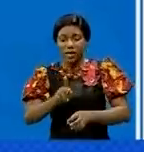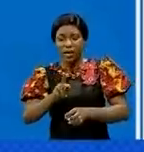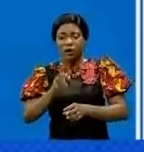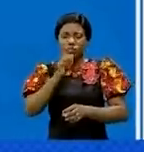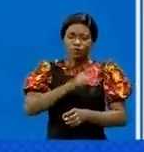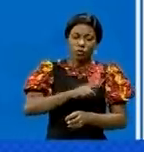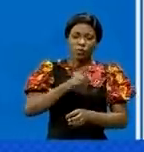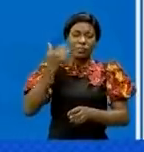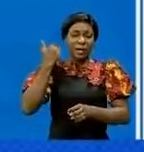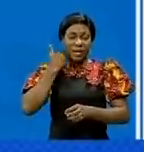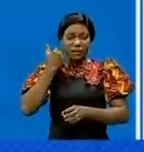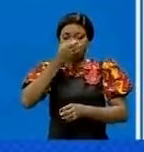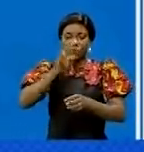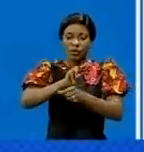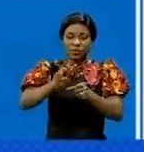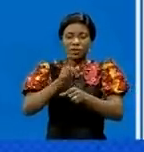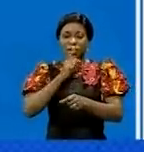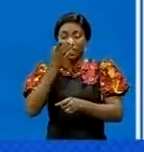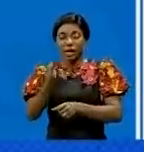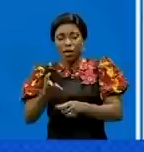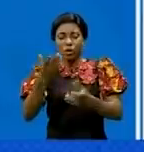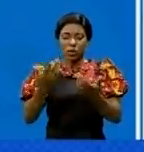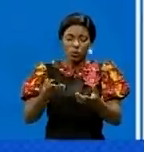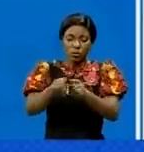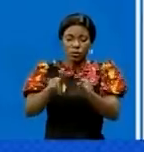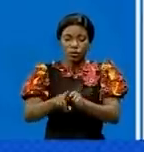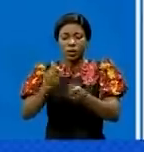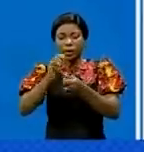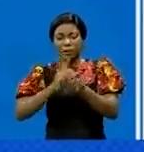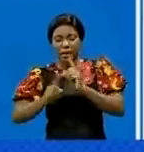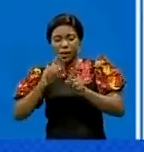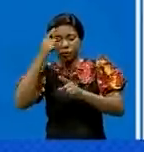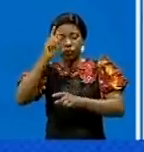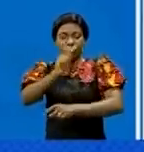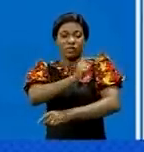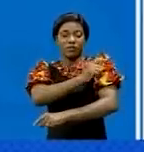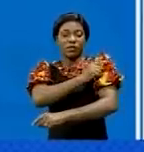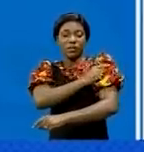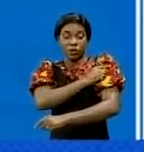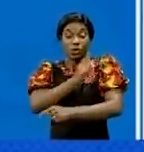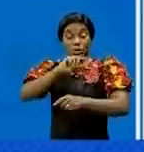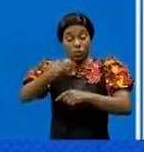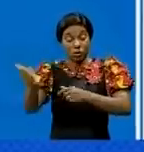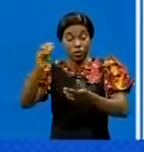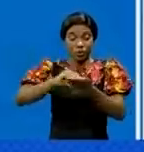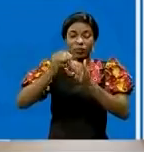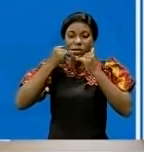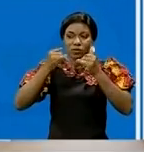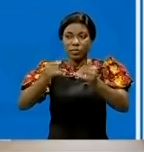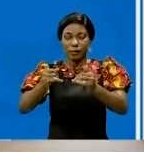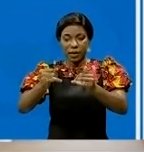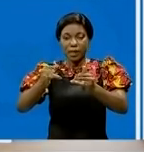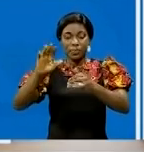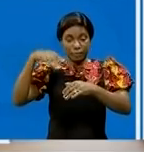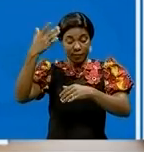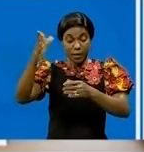et l'incitation à la vaccination, d'autres mesures sont attendues dans les prochaines heures et elles seront annoncées